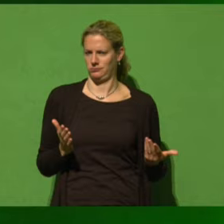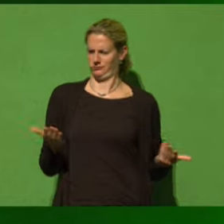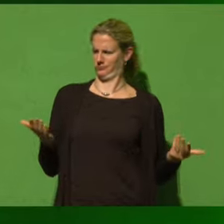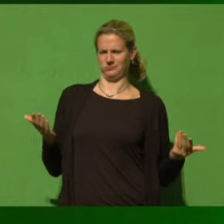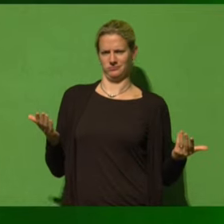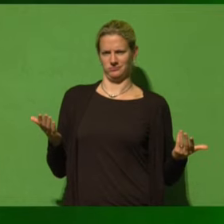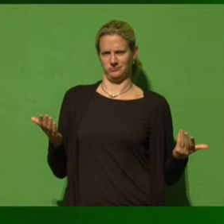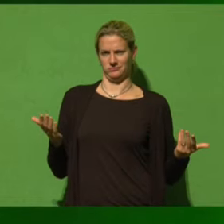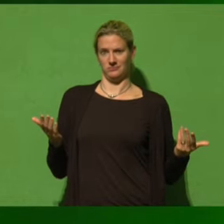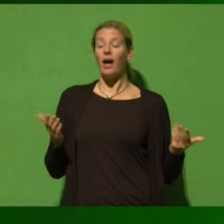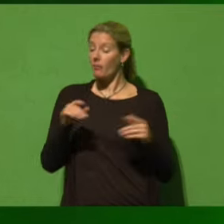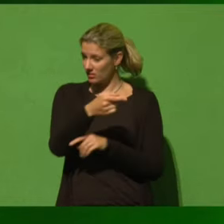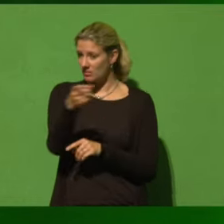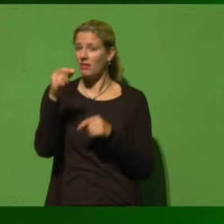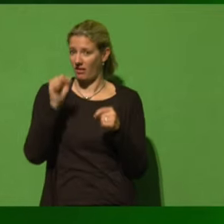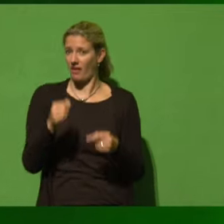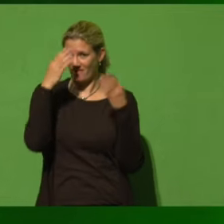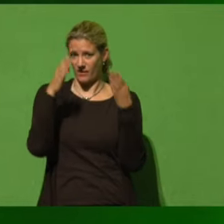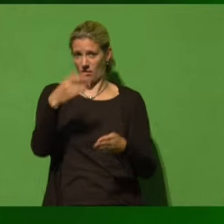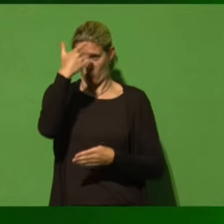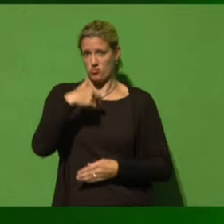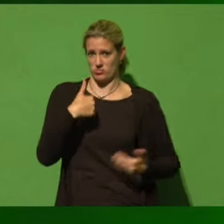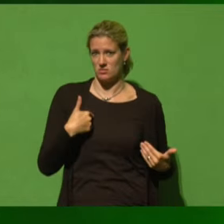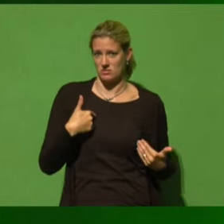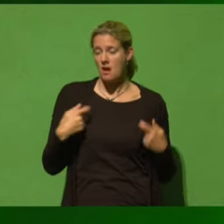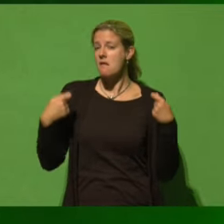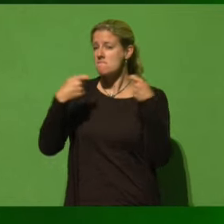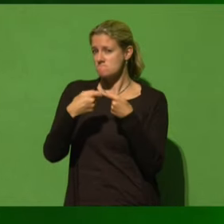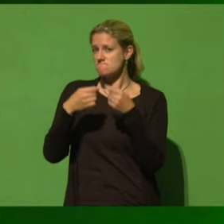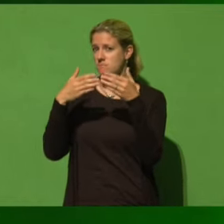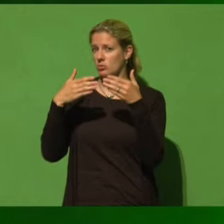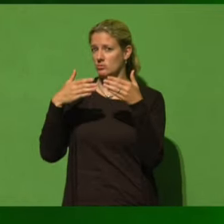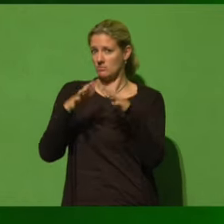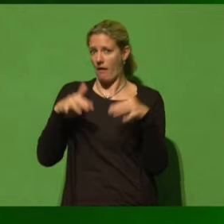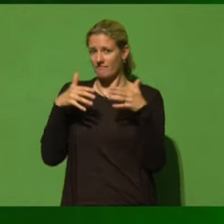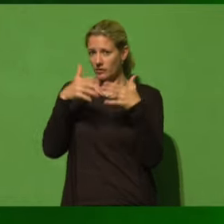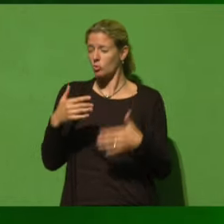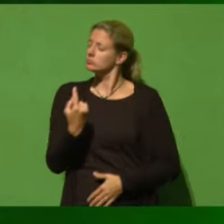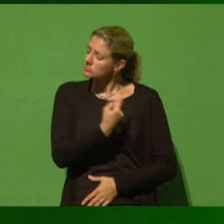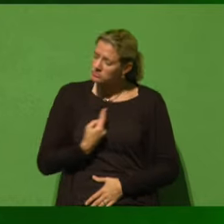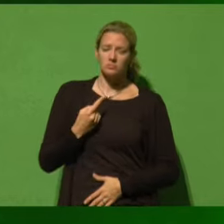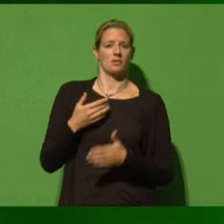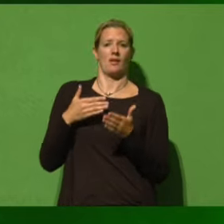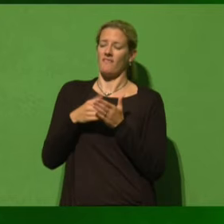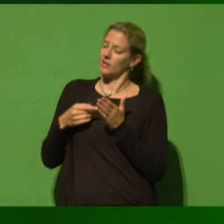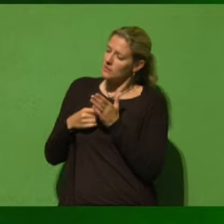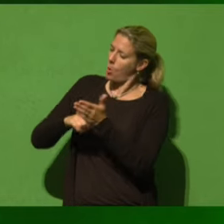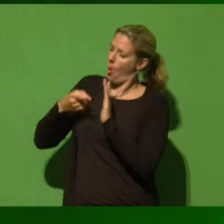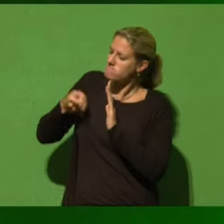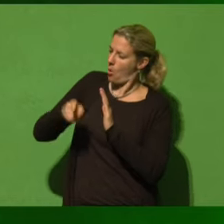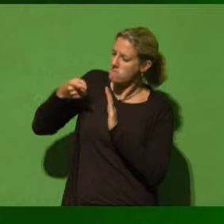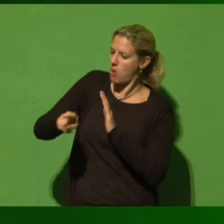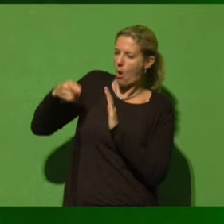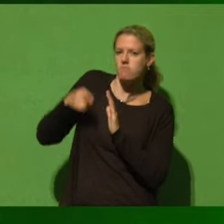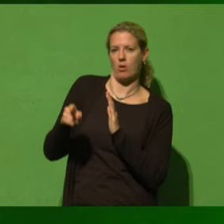Das ist wirklich selbstverständlich, dass wir in der Bundestagsfraktion nichts unversucht lassen, nichts unversucht lassen, diesen Skandal aufzuklären,